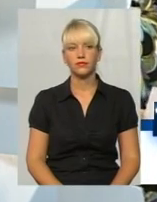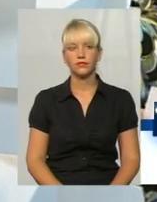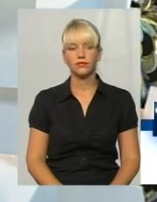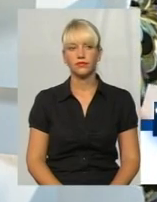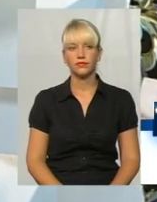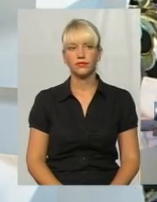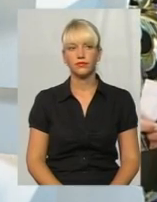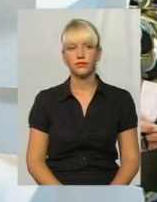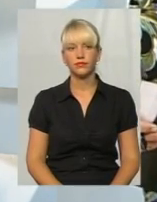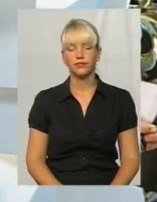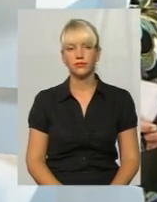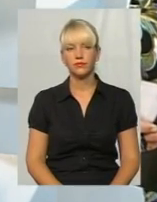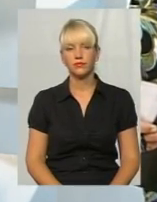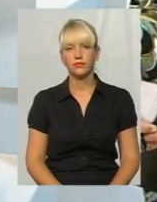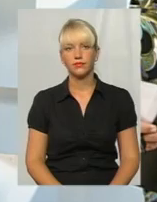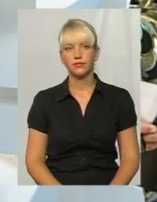Алло.